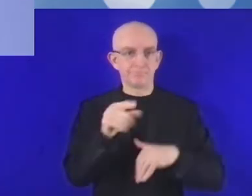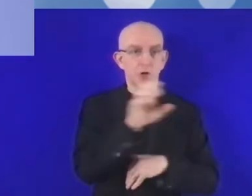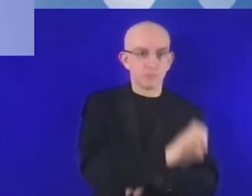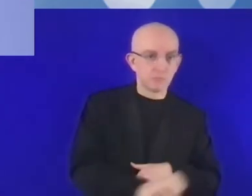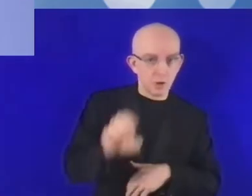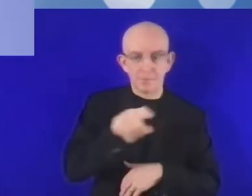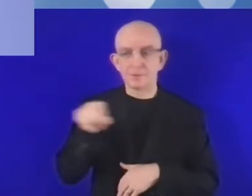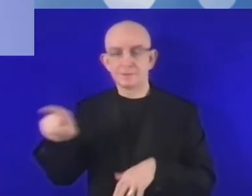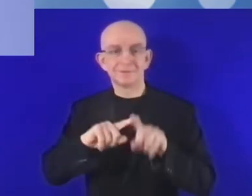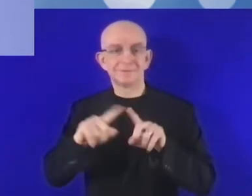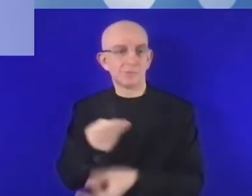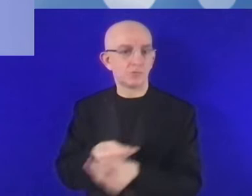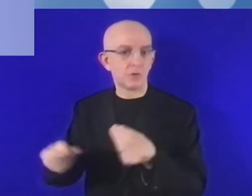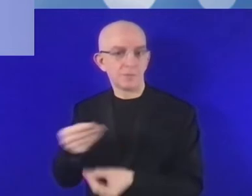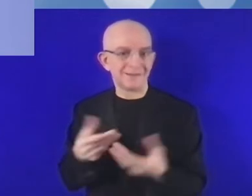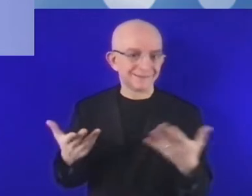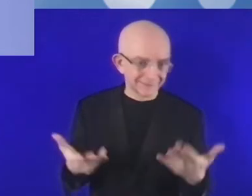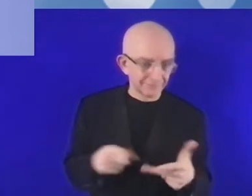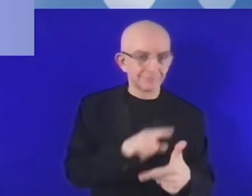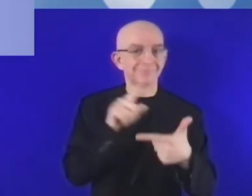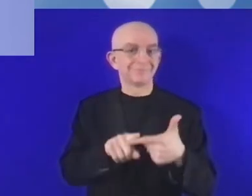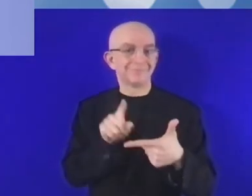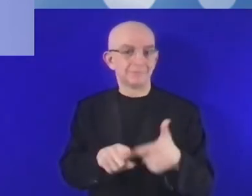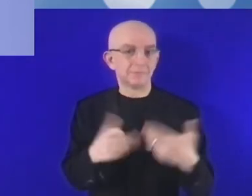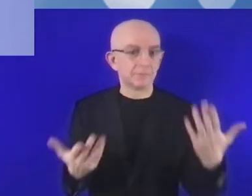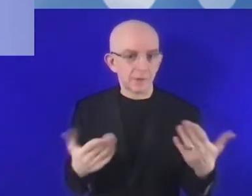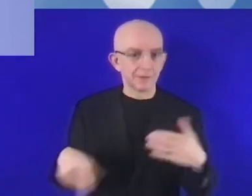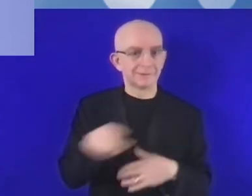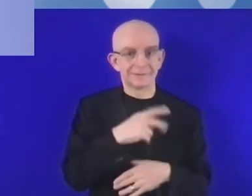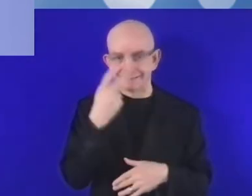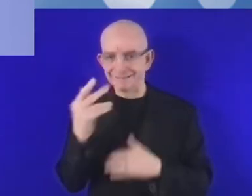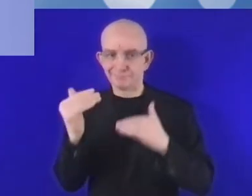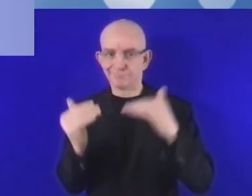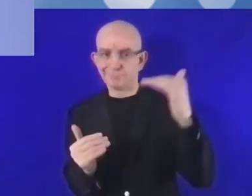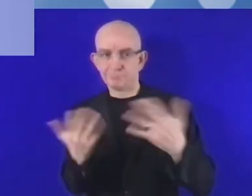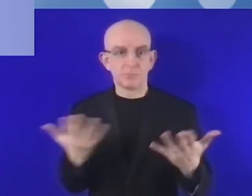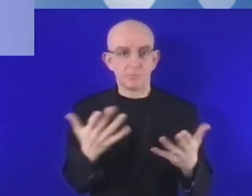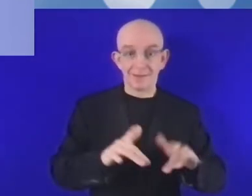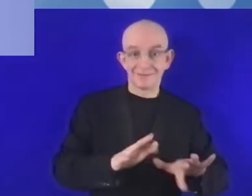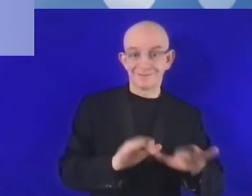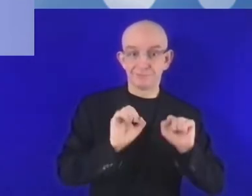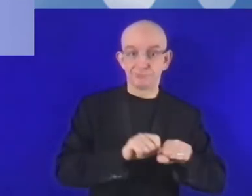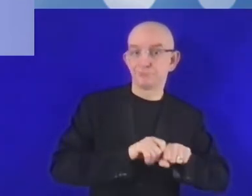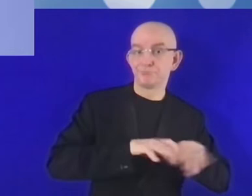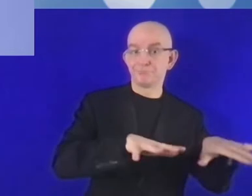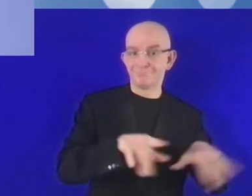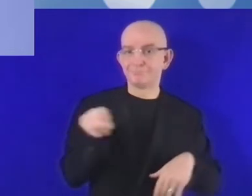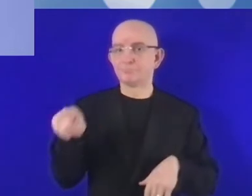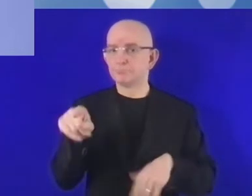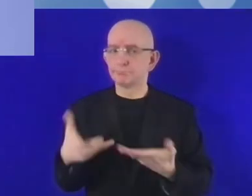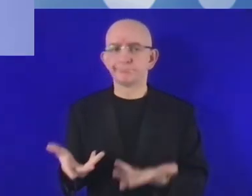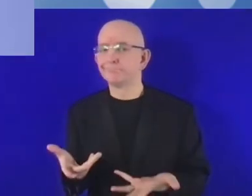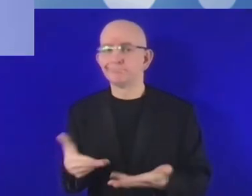niejednolity obraz cyfryzacji w różnych regionach Europy.